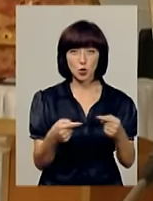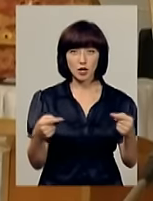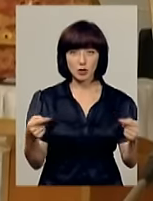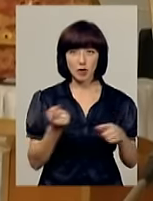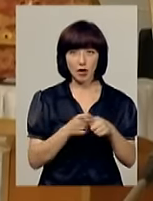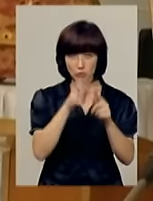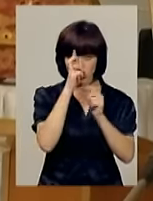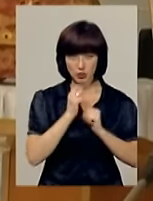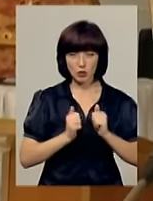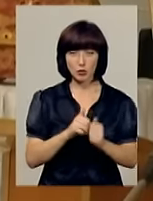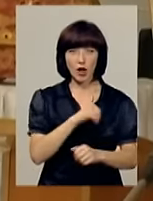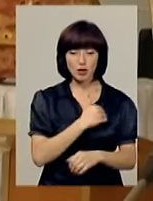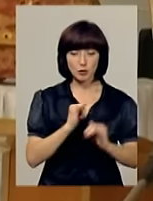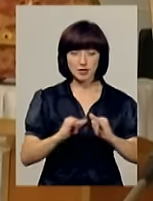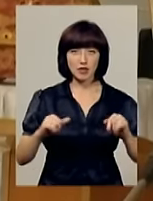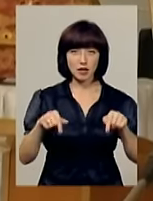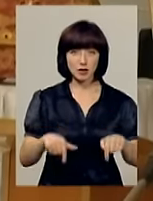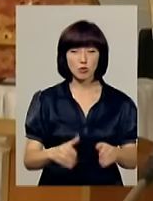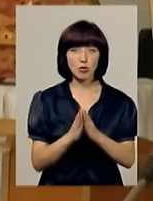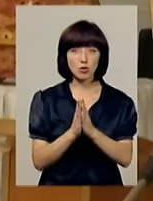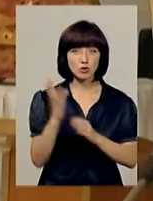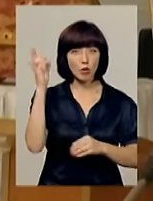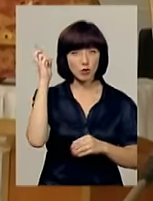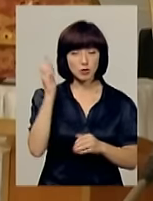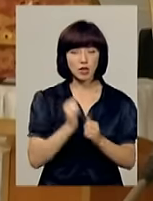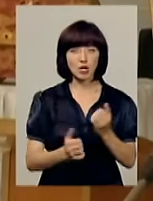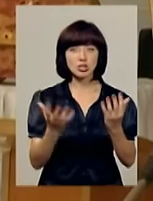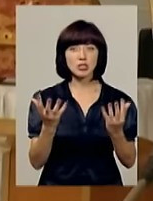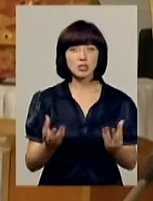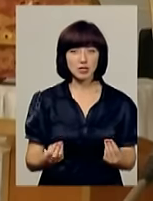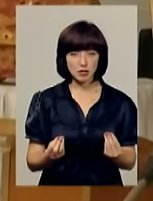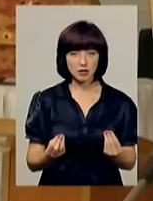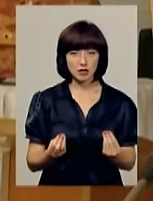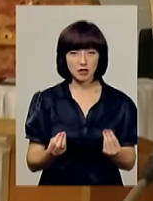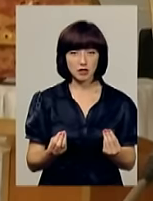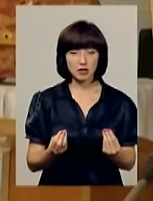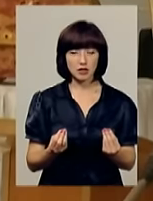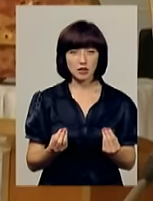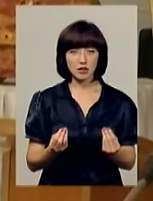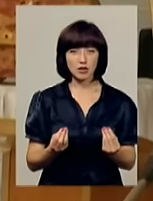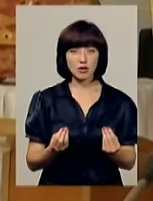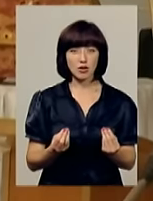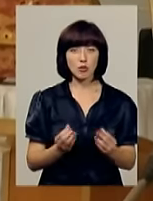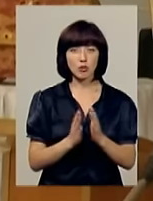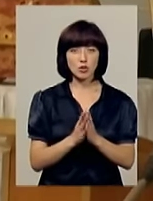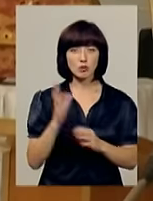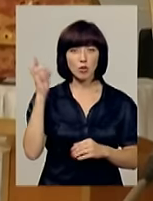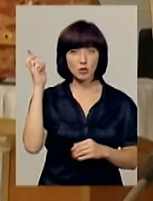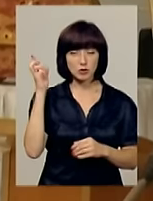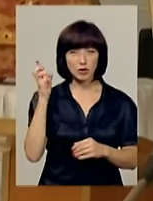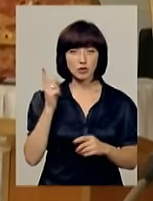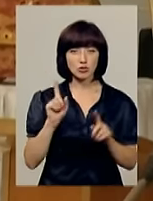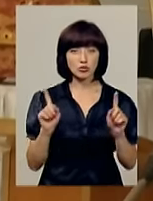було процветання в ній. Ми просимо Господа кожний день, і в Рамадані, і вне Рамадана, просимо Господа, щоб